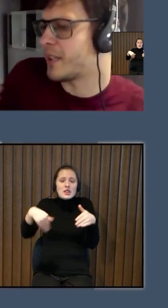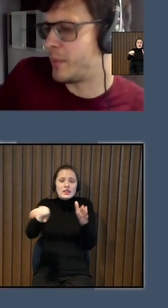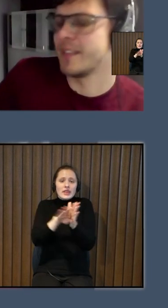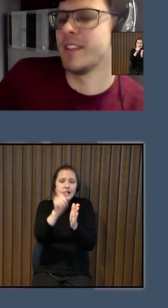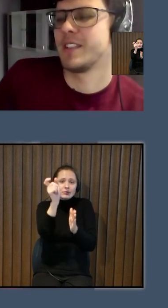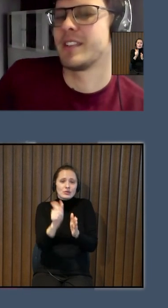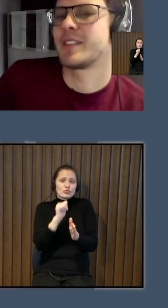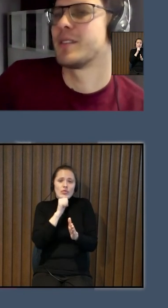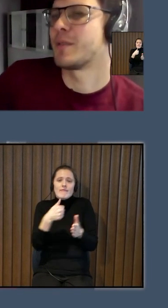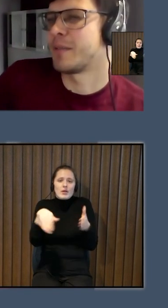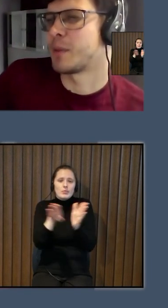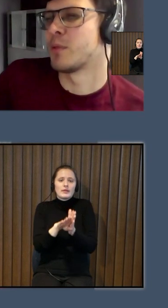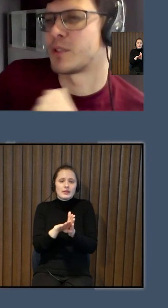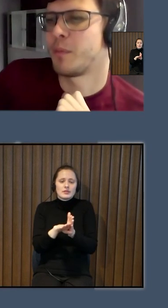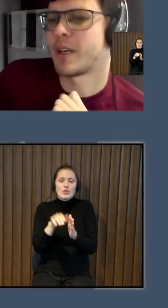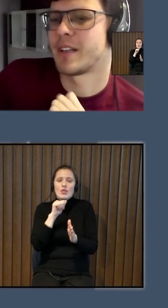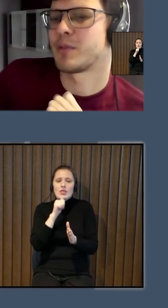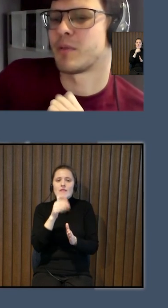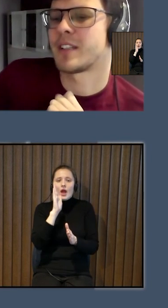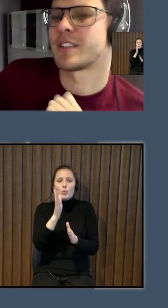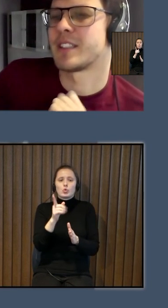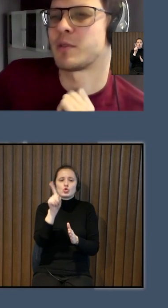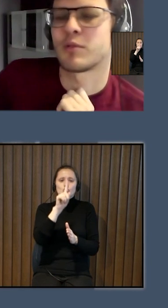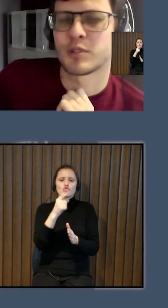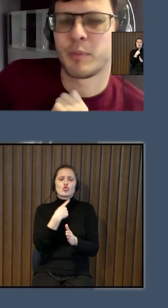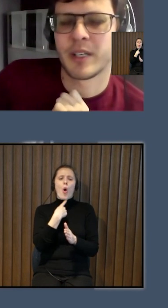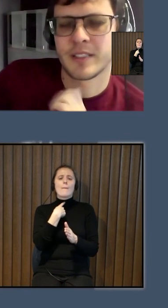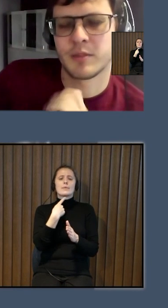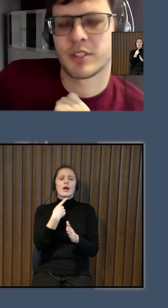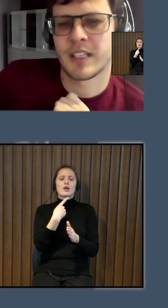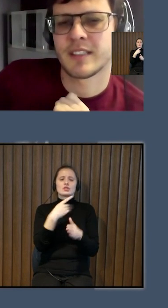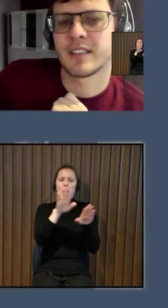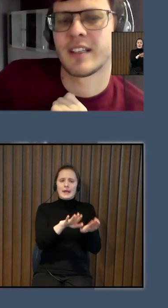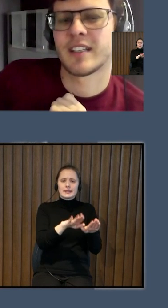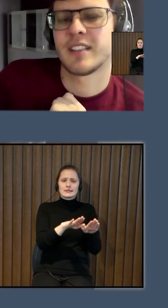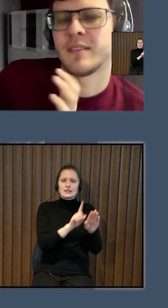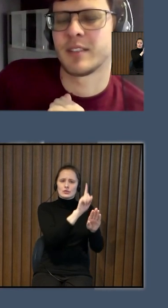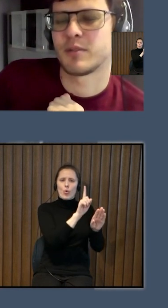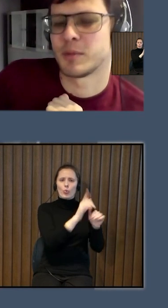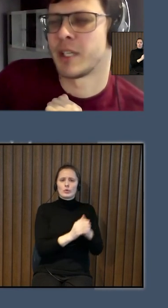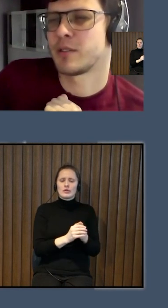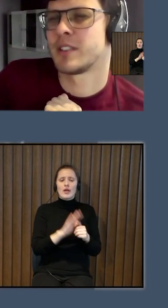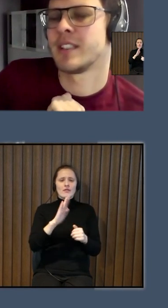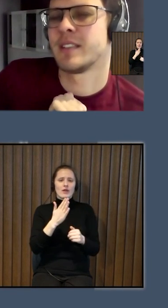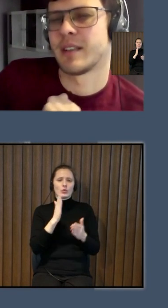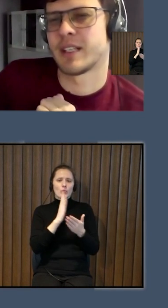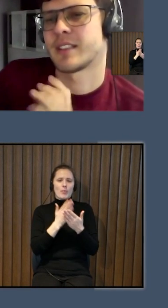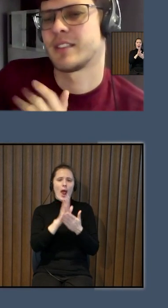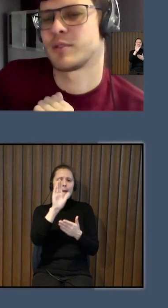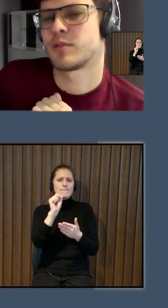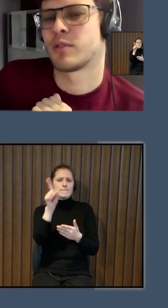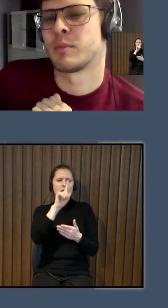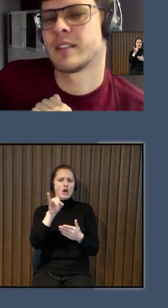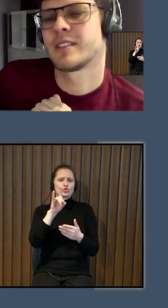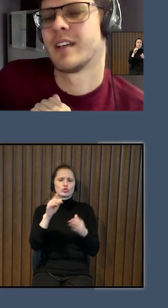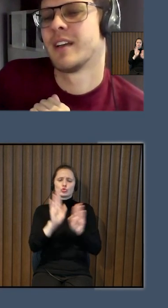tu nevari piedalīties. Tu nevari būt saprāns un atrasties tur, kur saprāns, ja tu esi attieki krēslē, tu esi basu dziedi, nevari